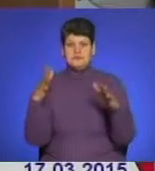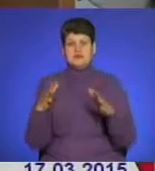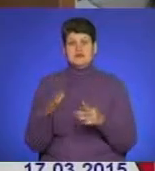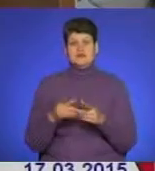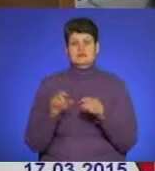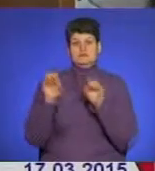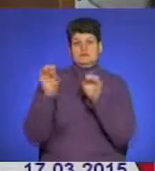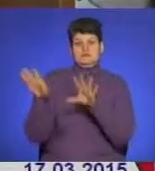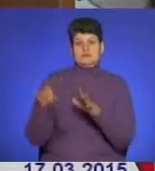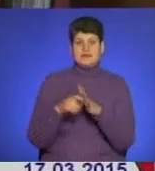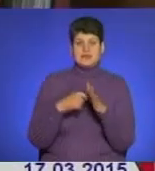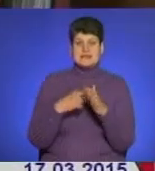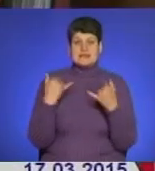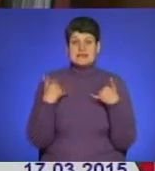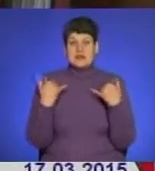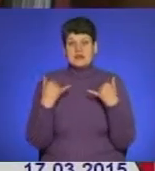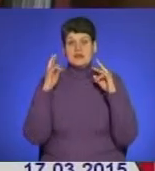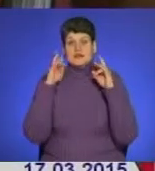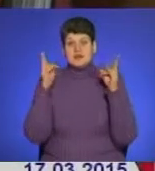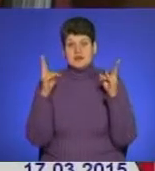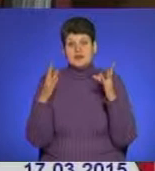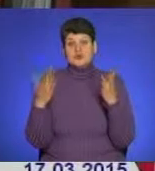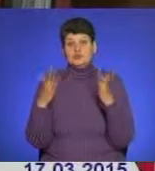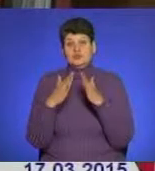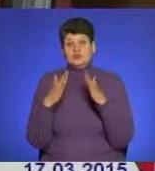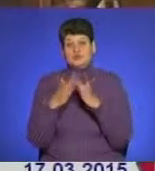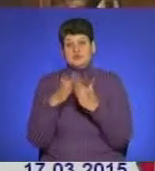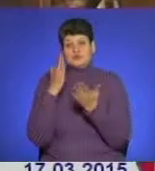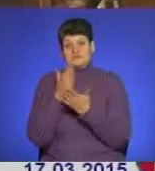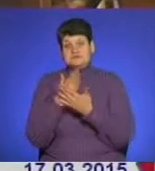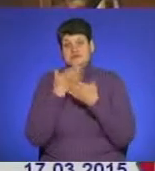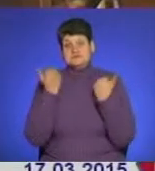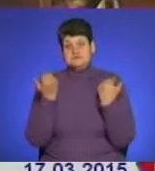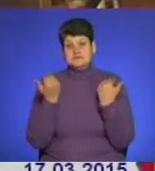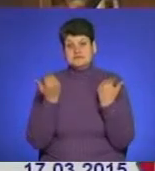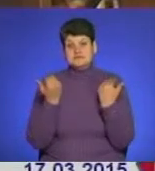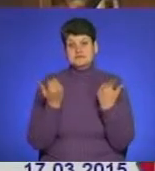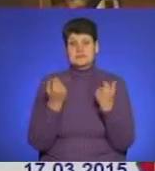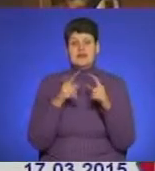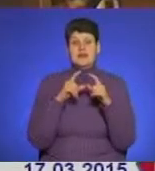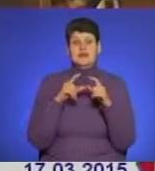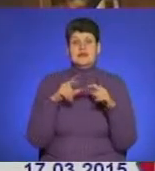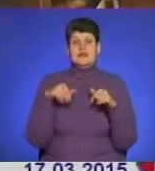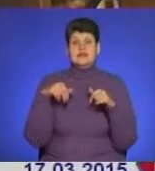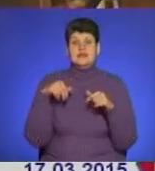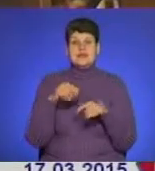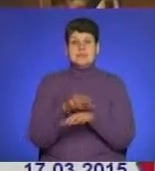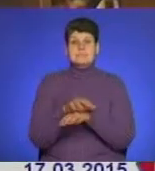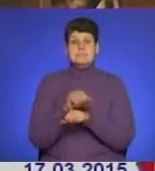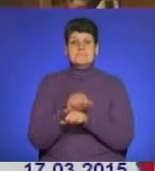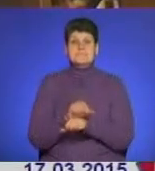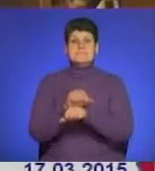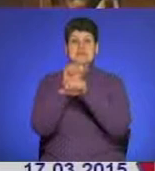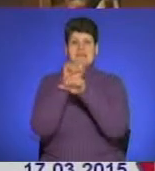покинув Донецьк, зараз не знає, вцілів будинок, у якому жив. На мітинги за єдину Україну виходило до 6-7